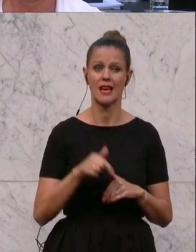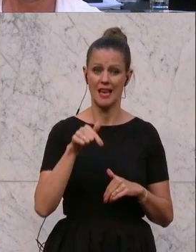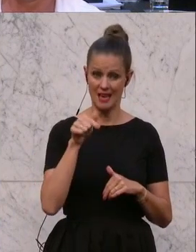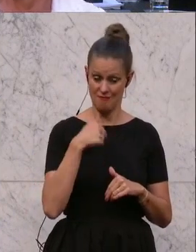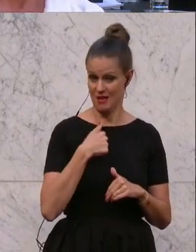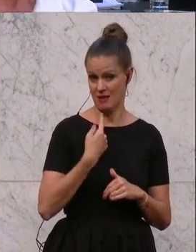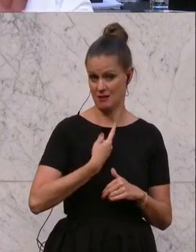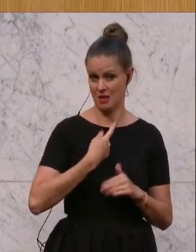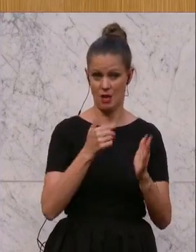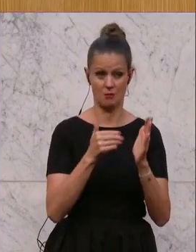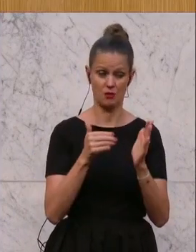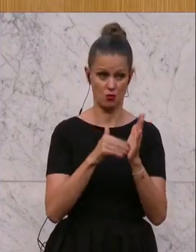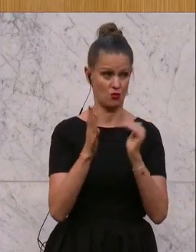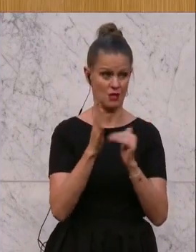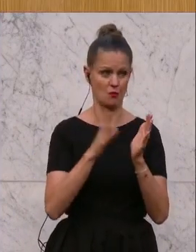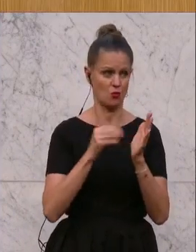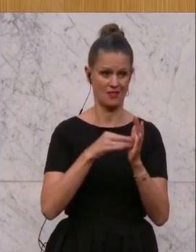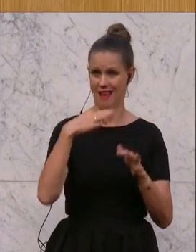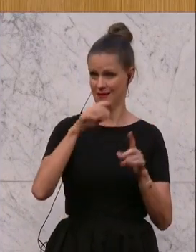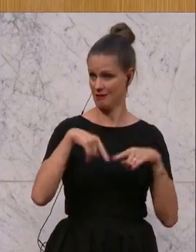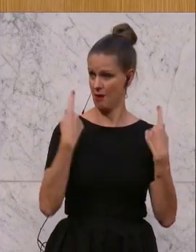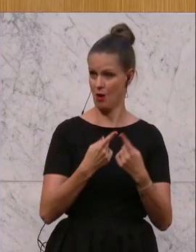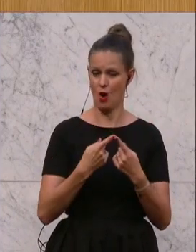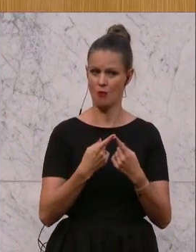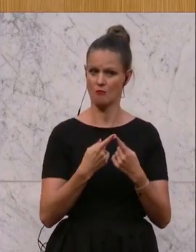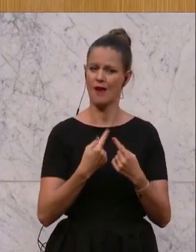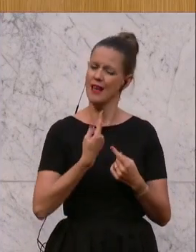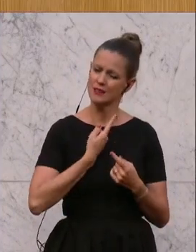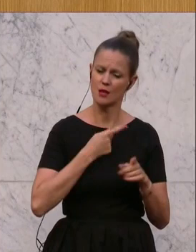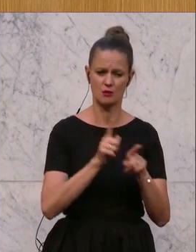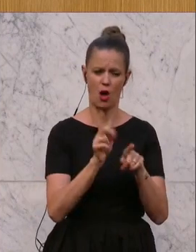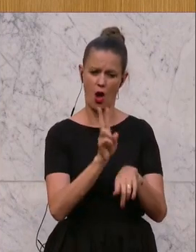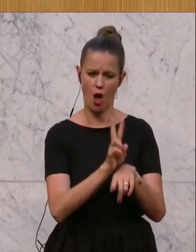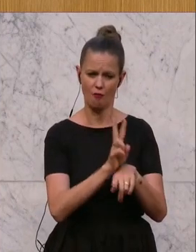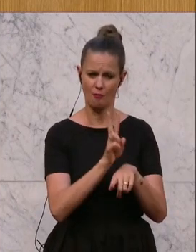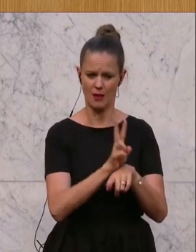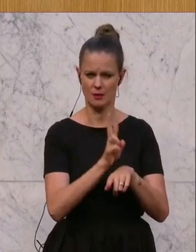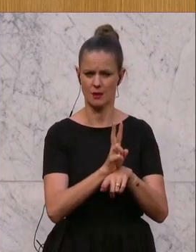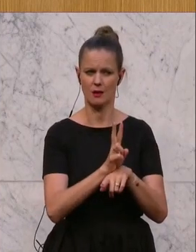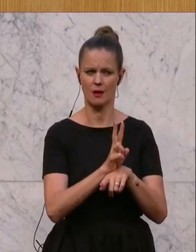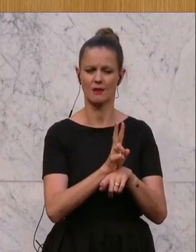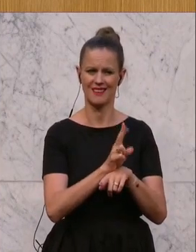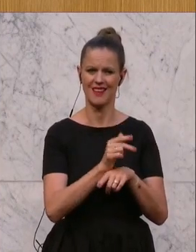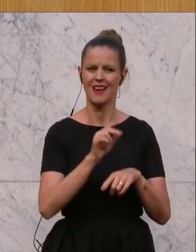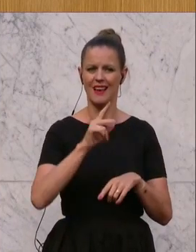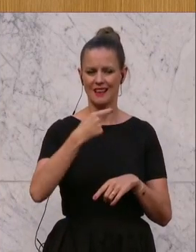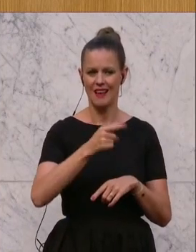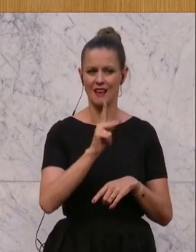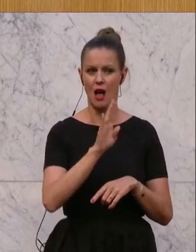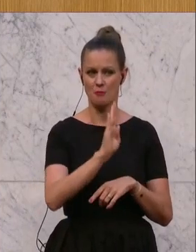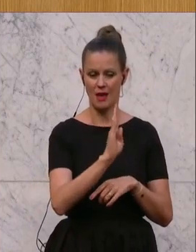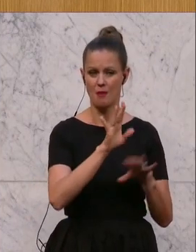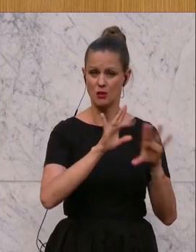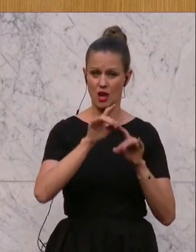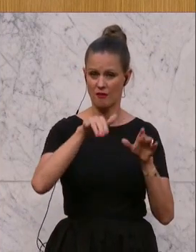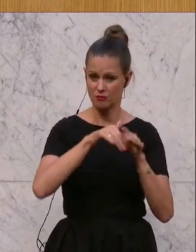Systems, als Einziger, glaube ich, diesem Raum, werde ich persönlich auch sehr darauf achten. Ich kenne viele, die in dieser GKB beschäftigt sind.